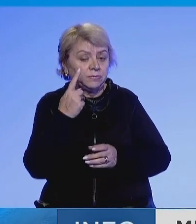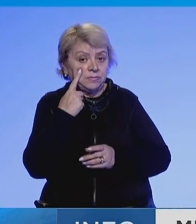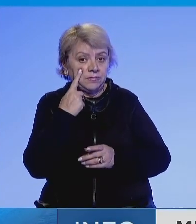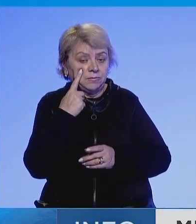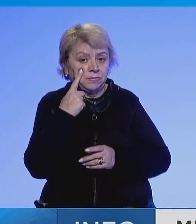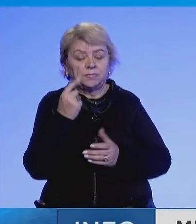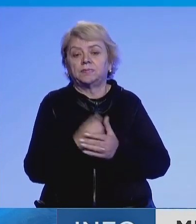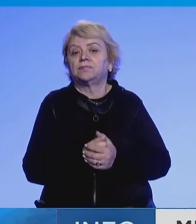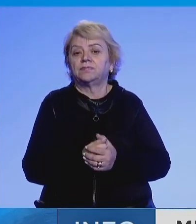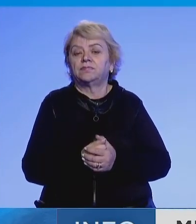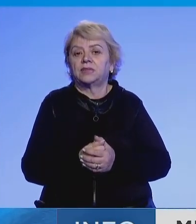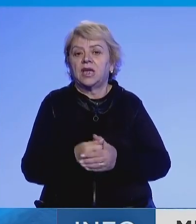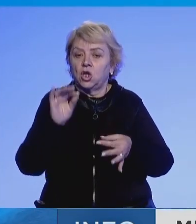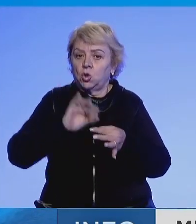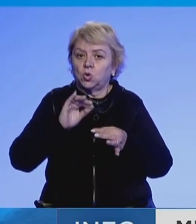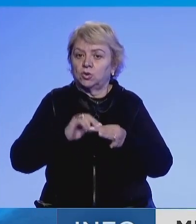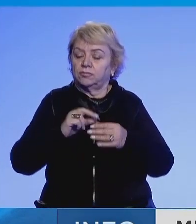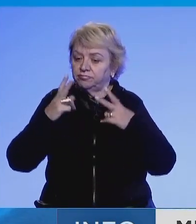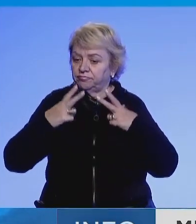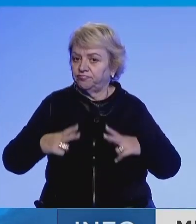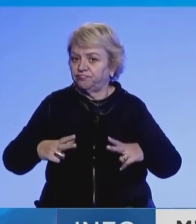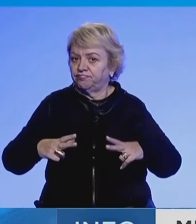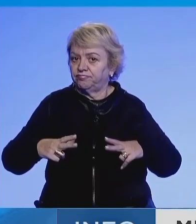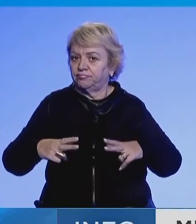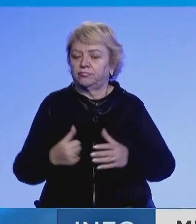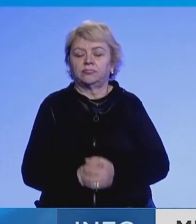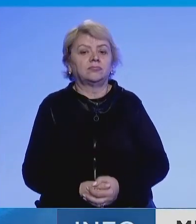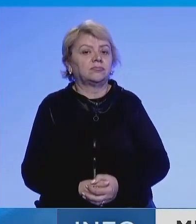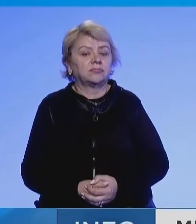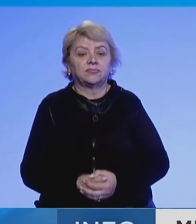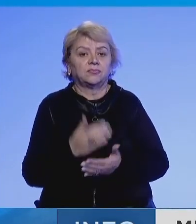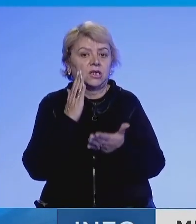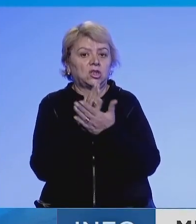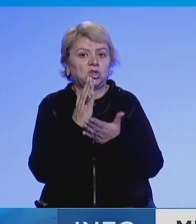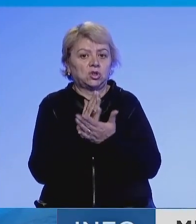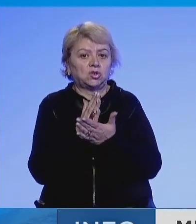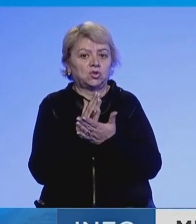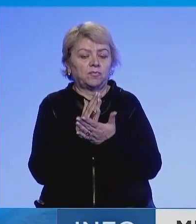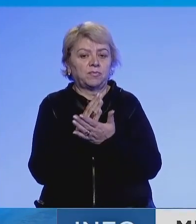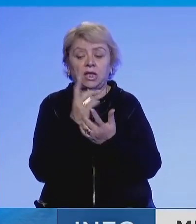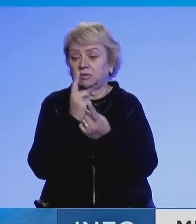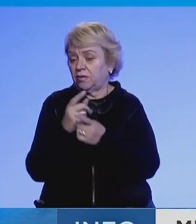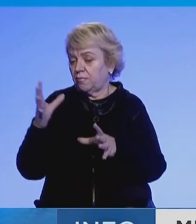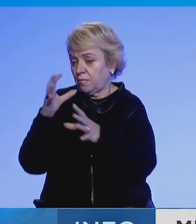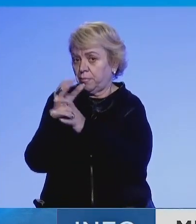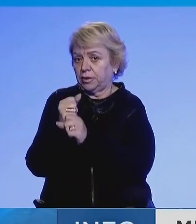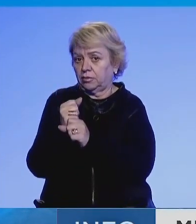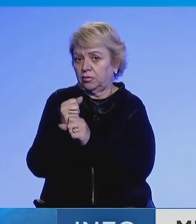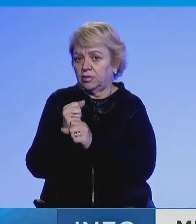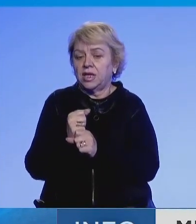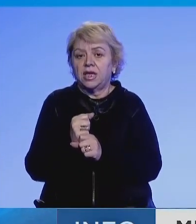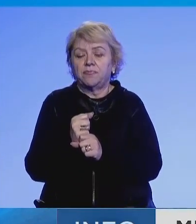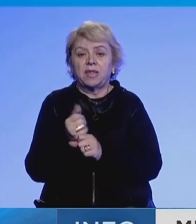maksimale për të ruaj të urpachen dhe stabilitetin. Gjitha shtu, edhe pas takimit të